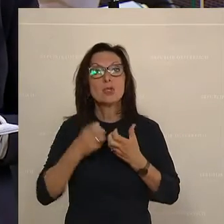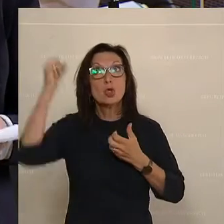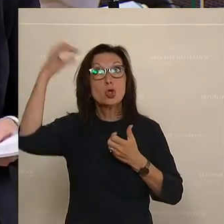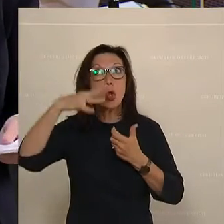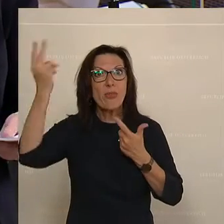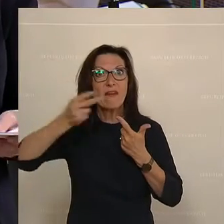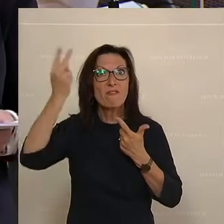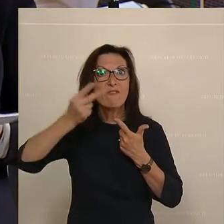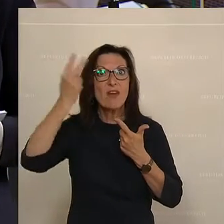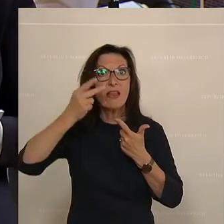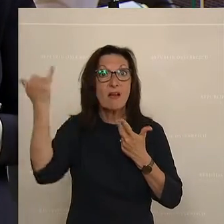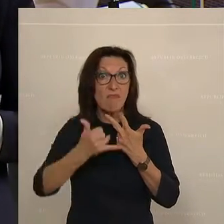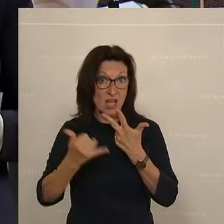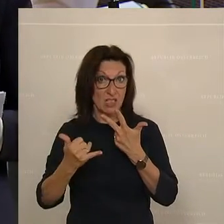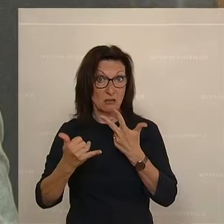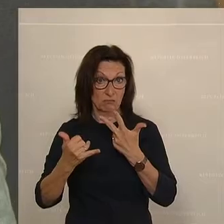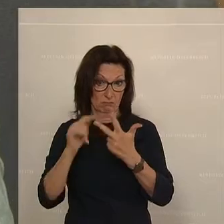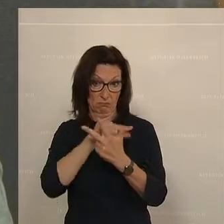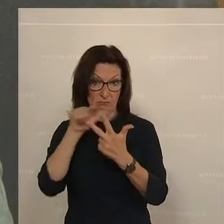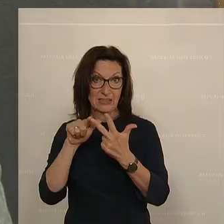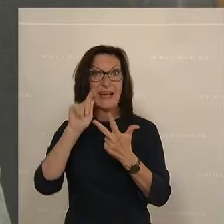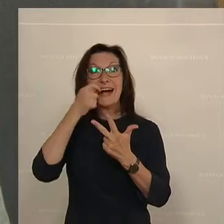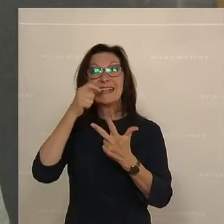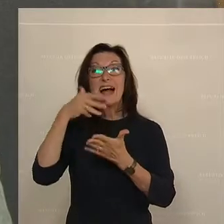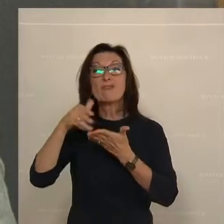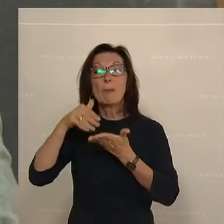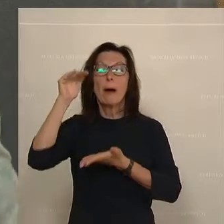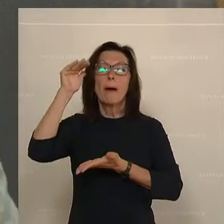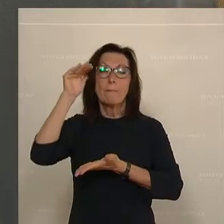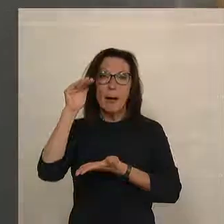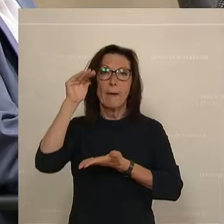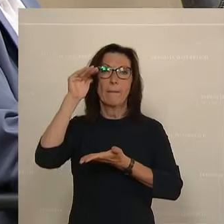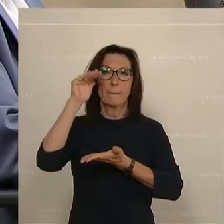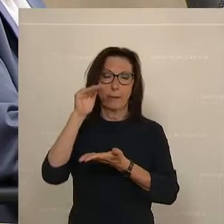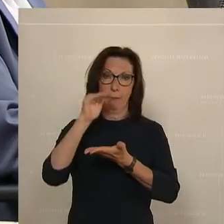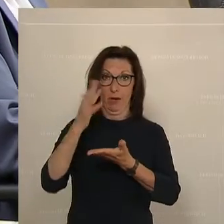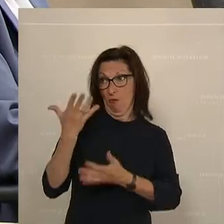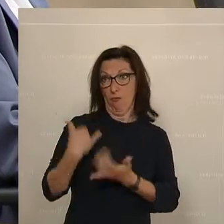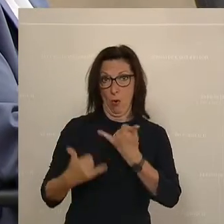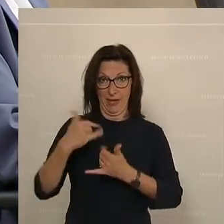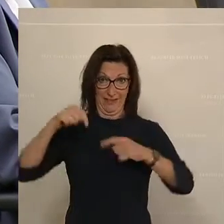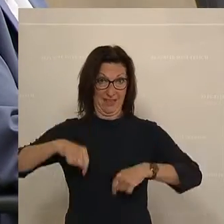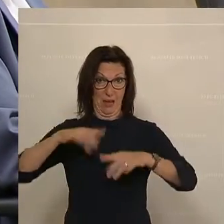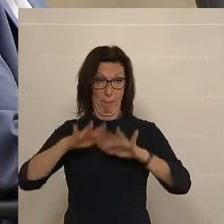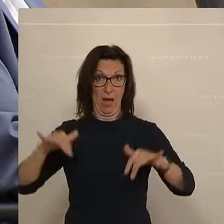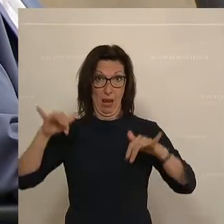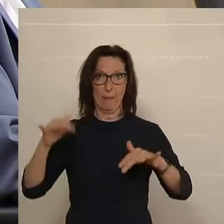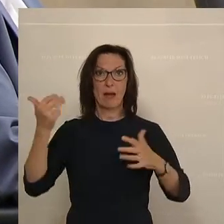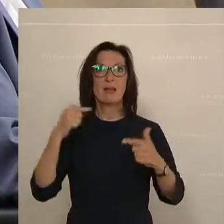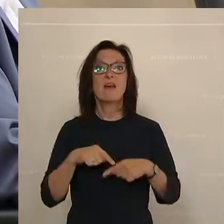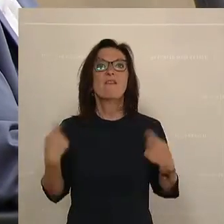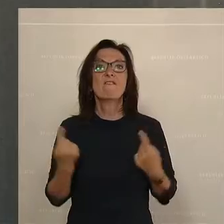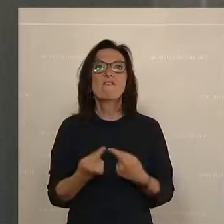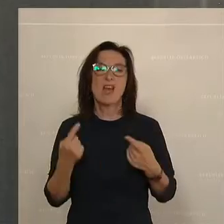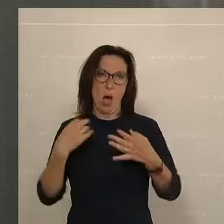Wind, aus Wasser aus, damit wir Schritt für Schritt den Gasverbrauch reduzieren. Letztes Jahr wurde in diesem Haus unser Osterpaket